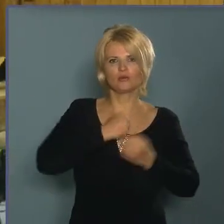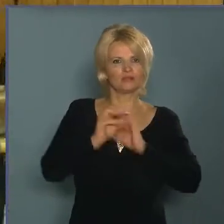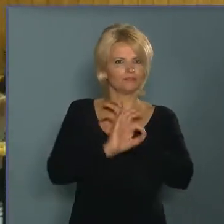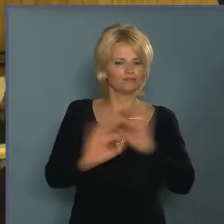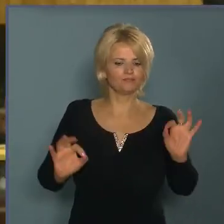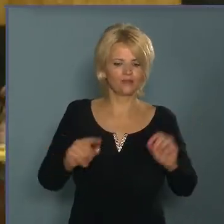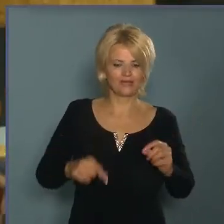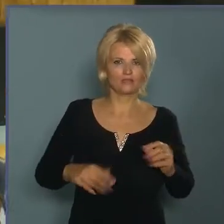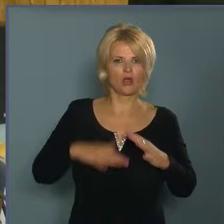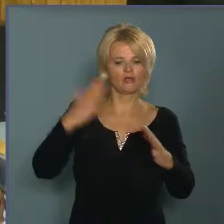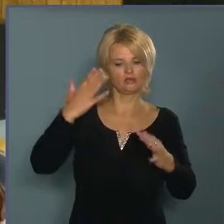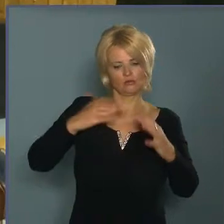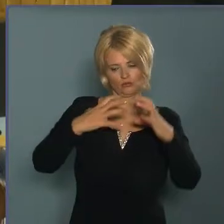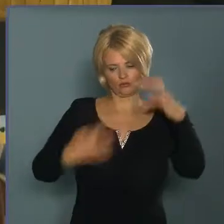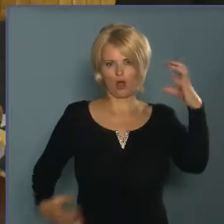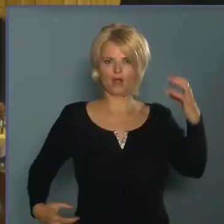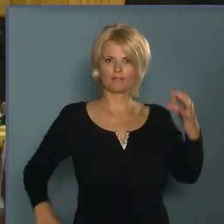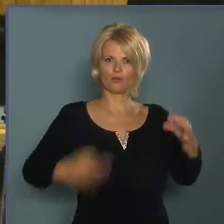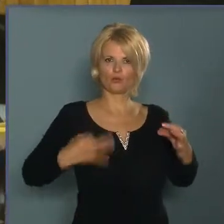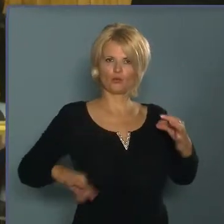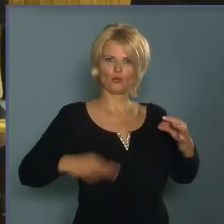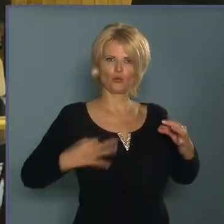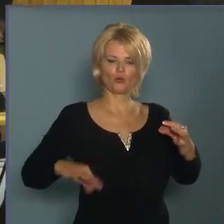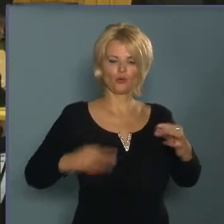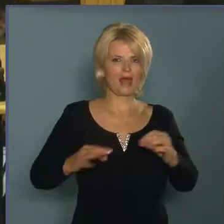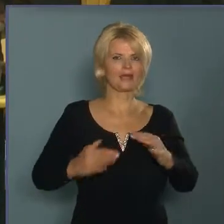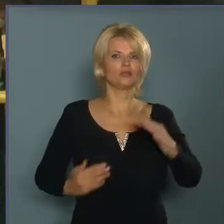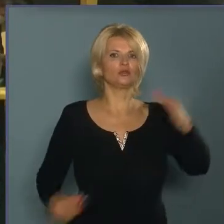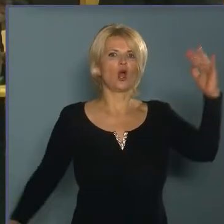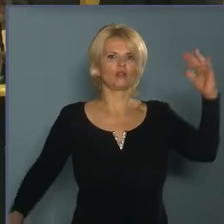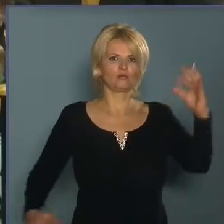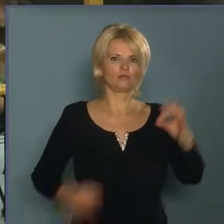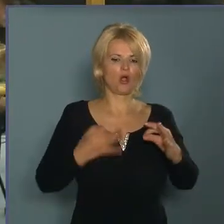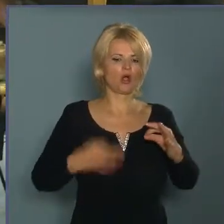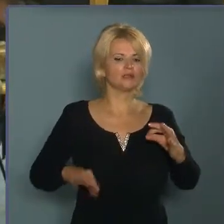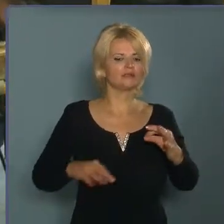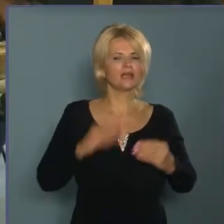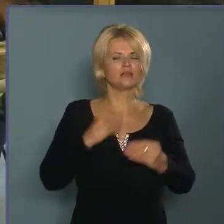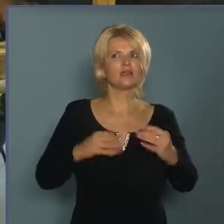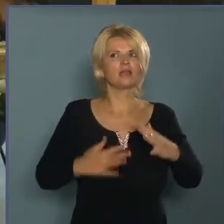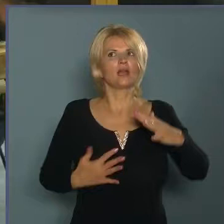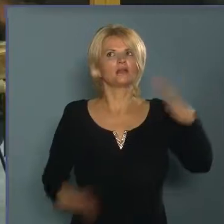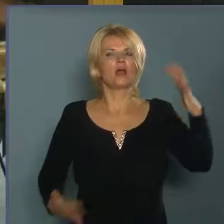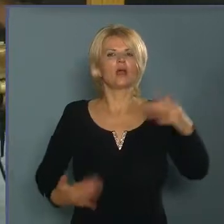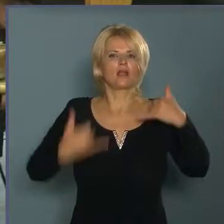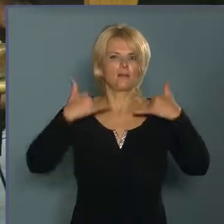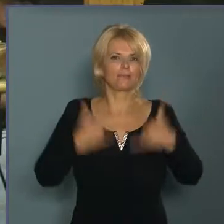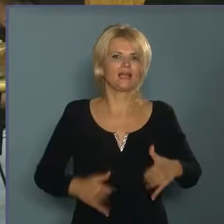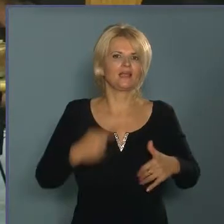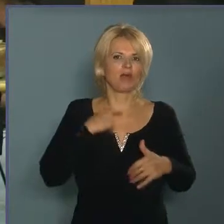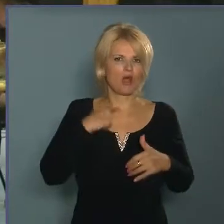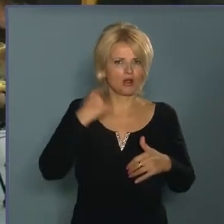nagy működő. Ez a budításnak a legnagyobb hangszere azért ilyen nagy, hogy szép mély hangokat tudjál